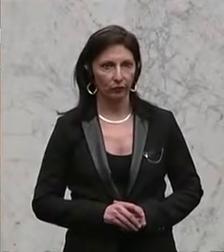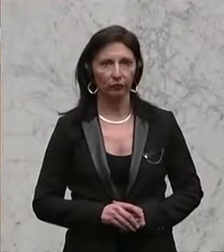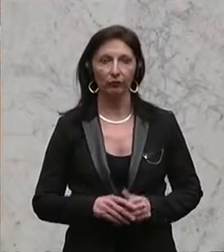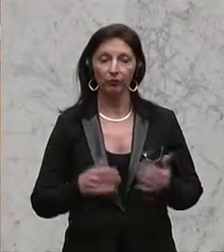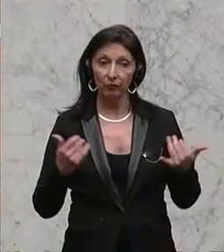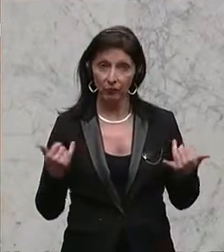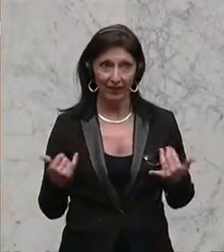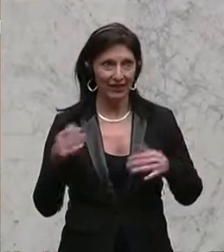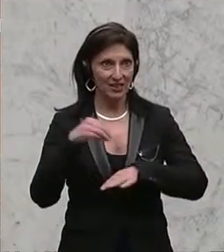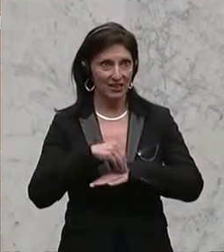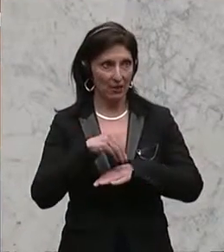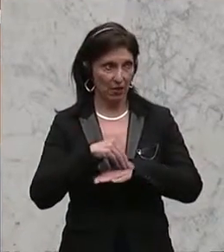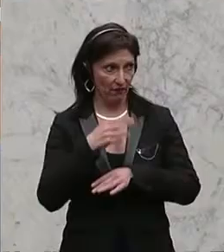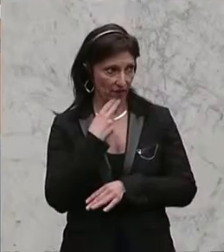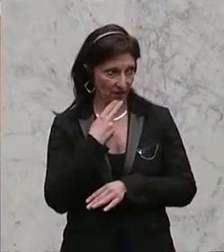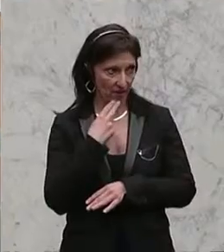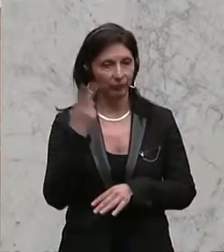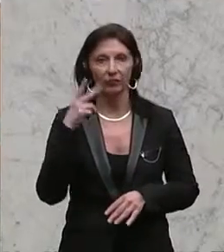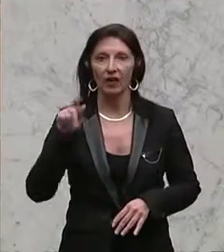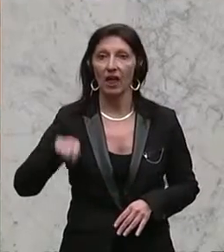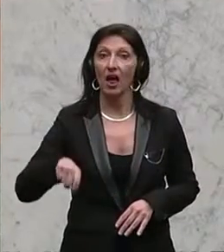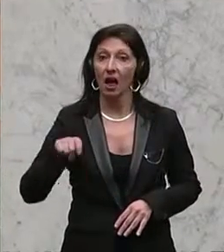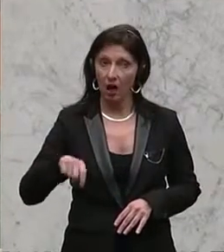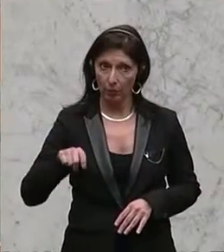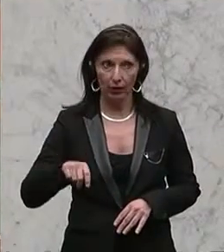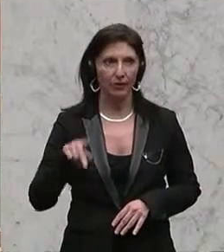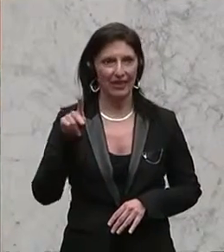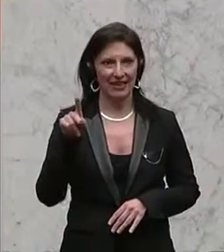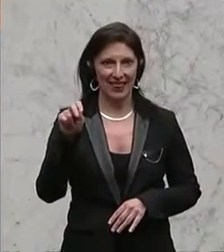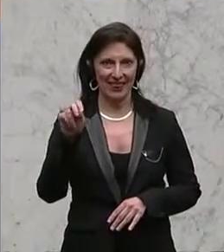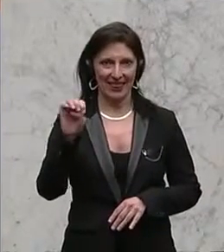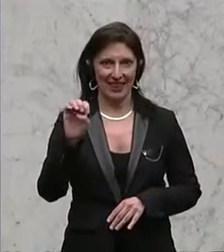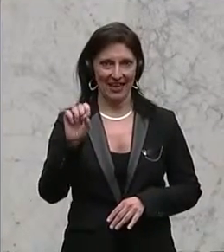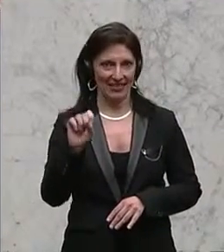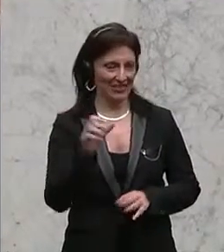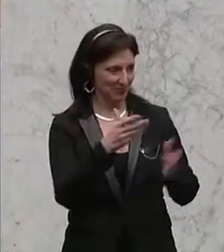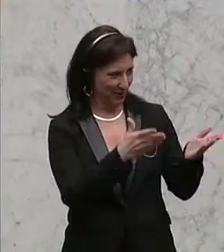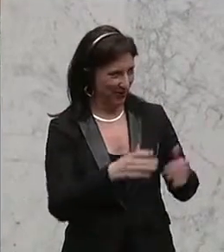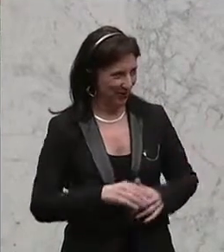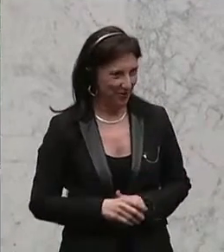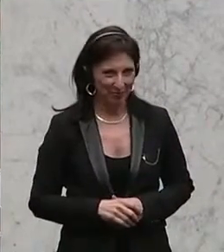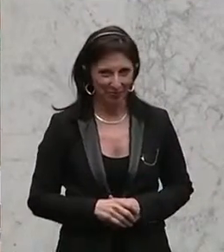Als nächster zu Wort gemeldet, Herr Abgeordneter Wolfgang Gnees. Bitte, Herr Abgeordneter.